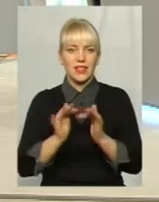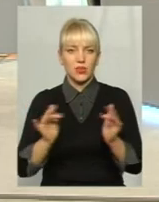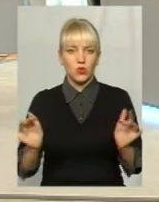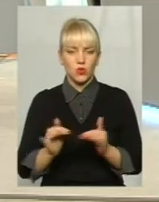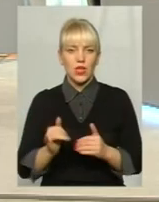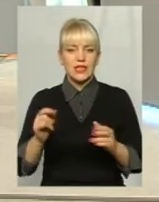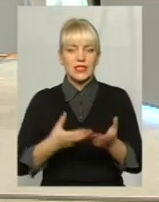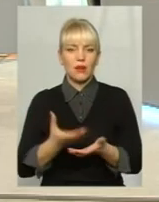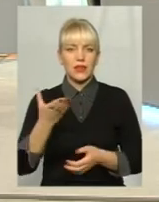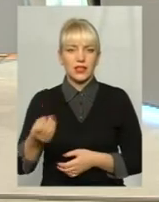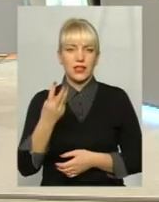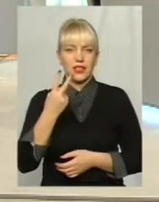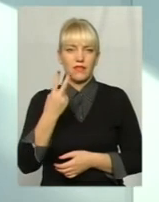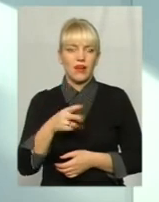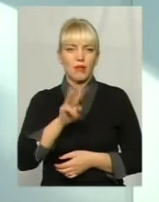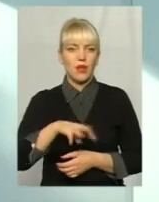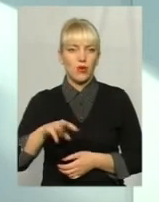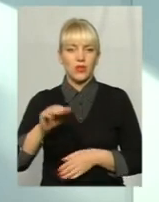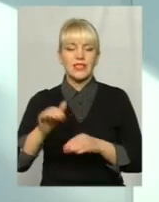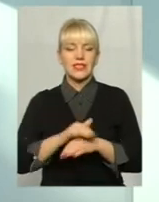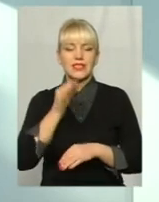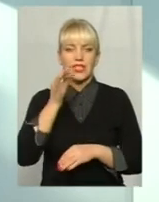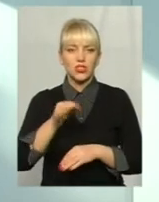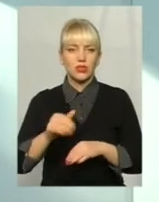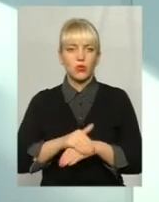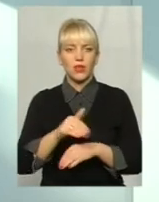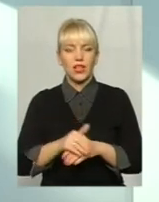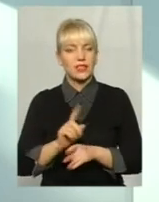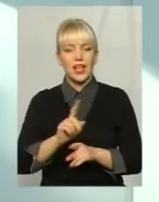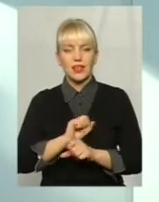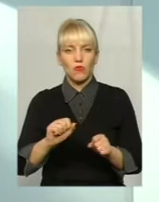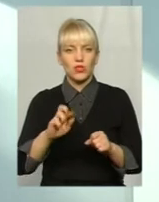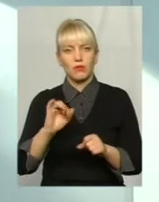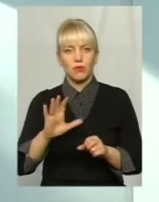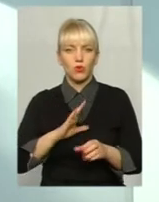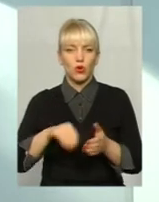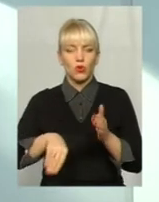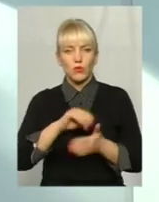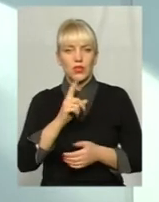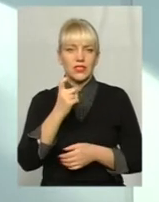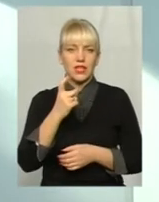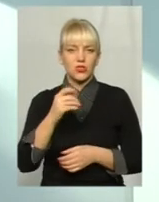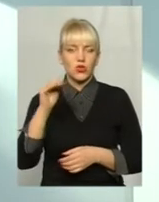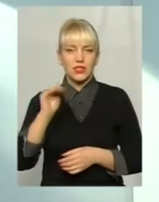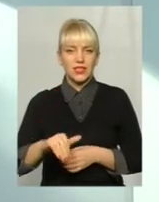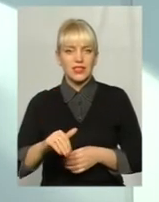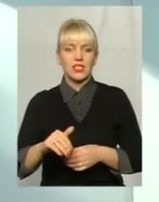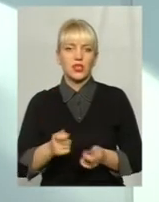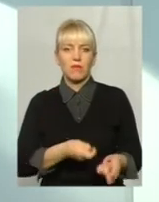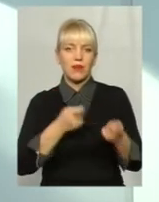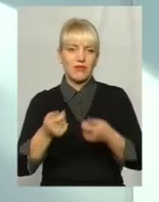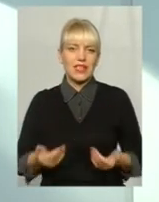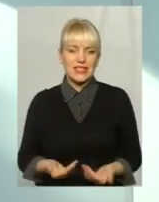Заплатили 2 мільйони. Скажіть, будь ласка, а не можна було за 100 тисяч привезти красу, з Карпат,